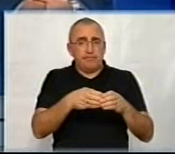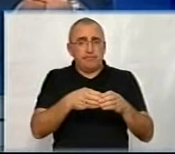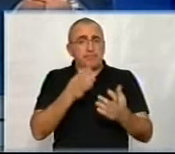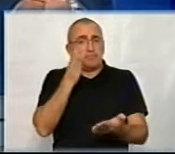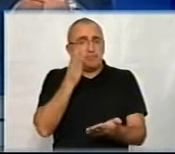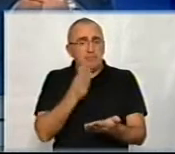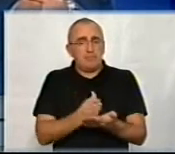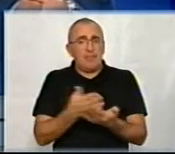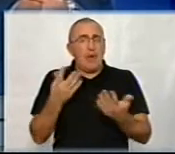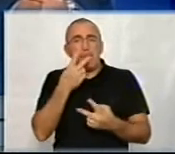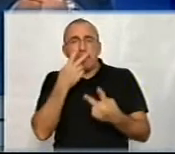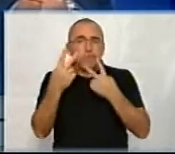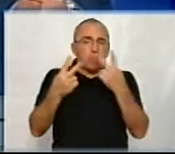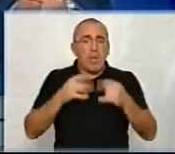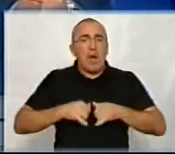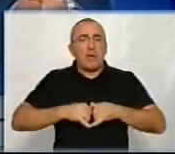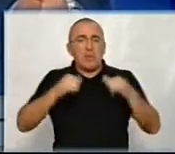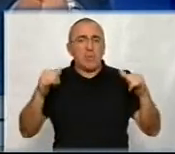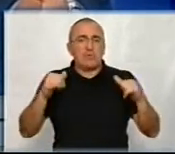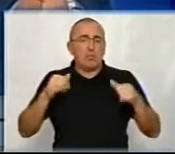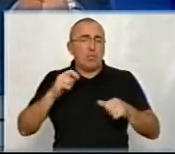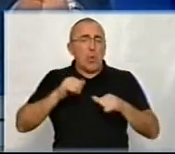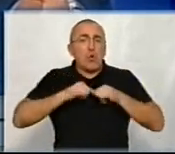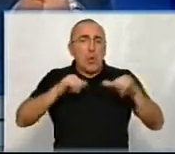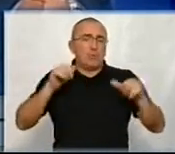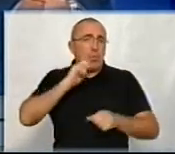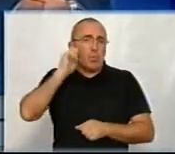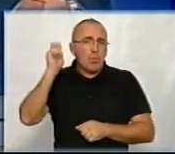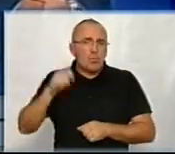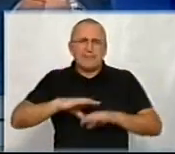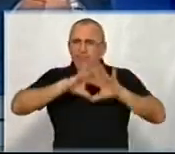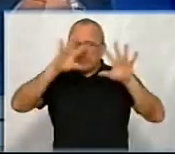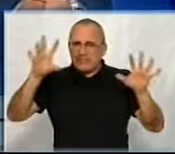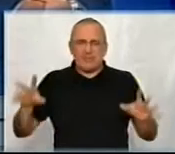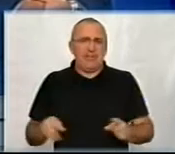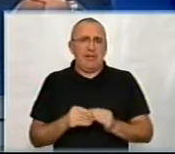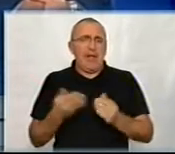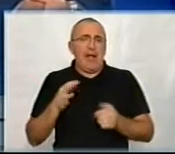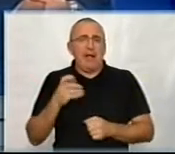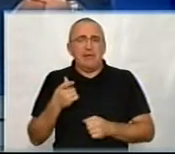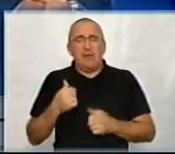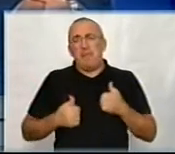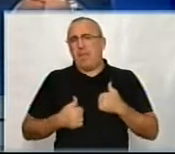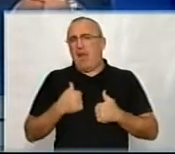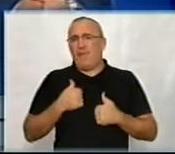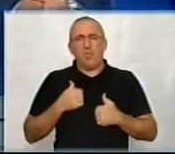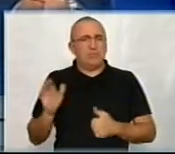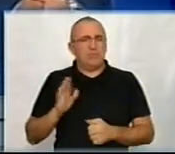мала якесь бачення розвитку країни, цілісне бачення, не якийсь пафос, не